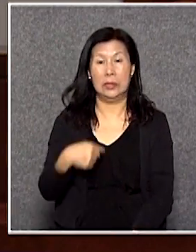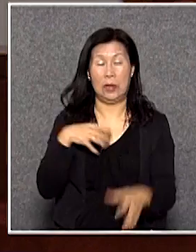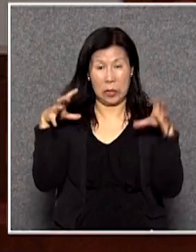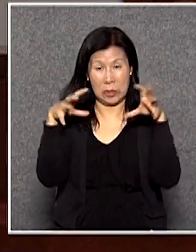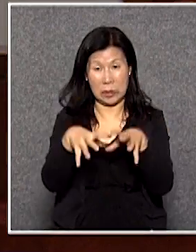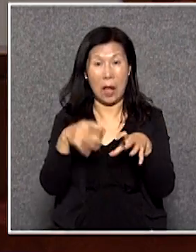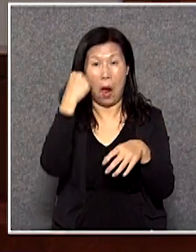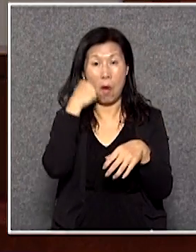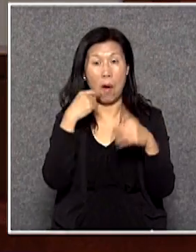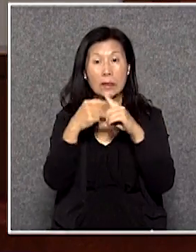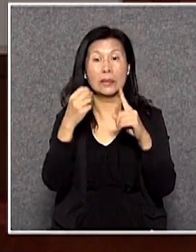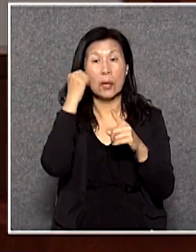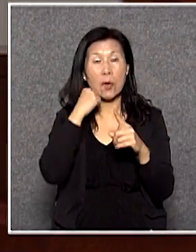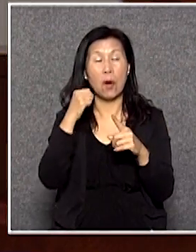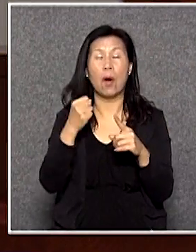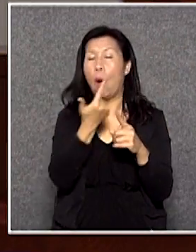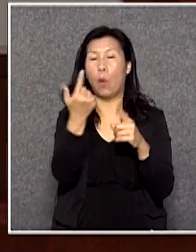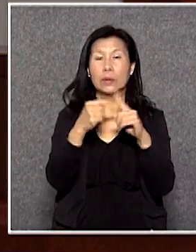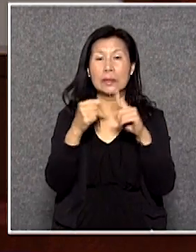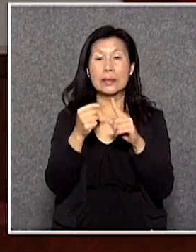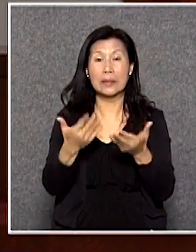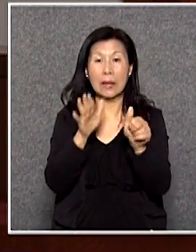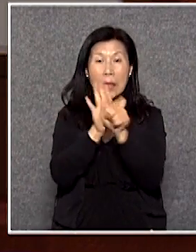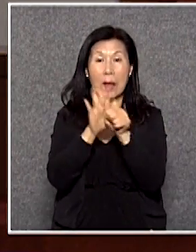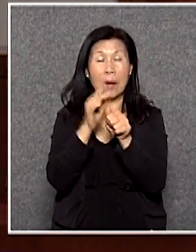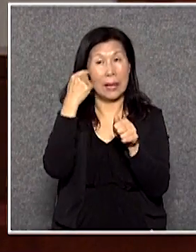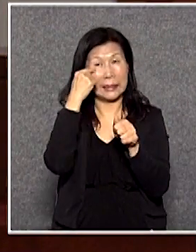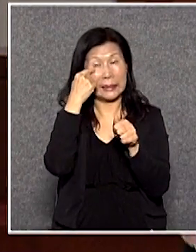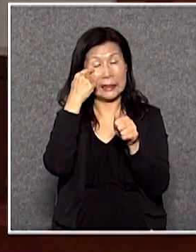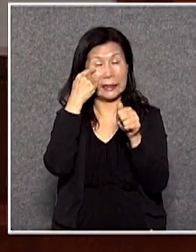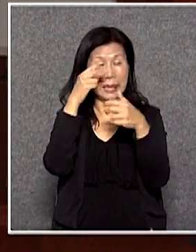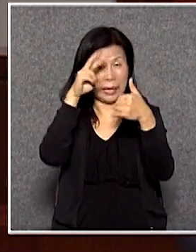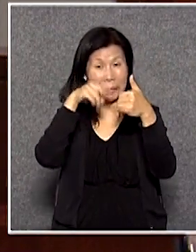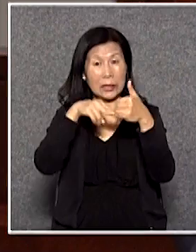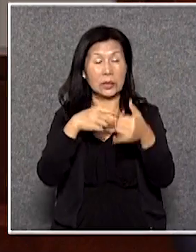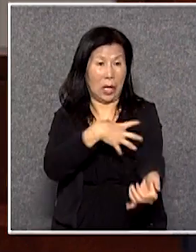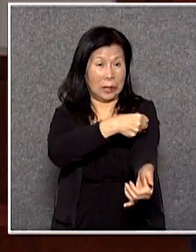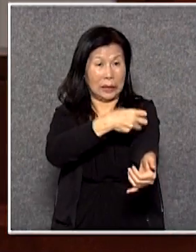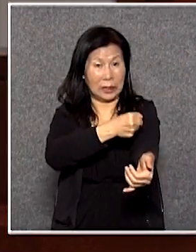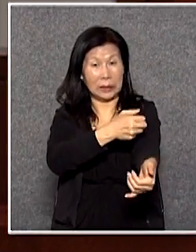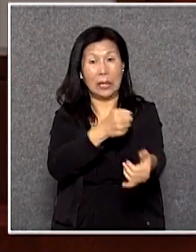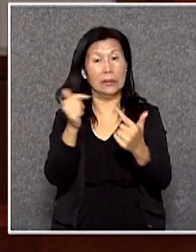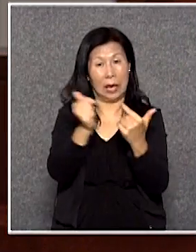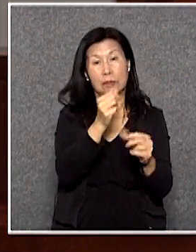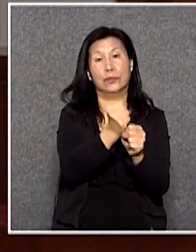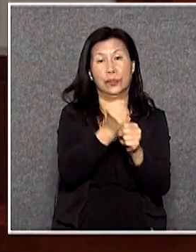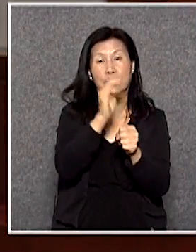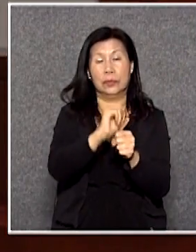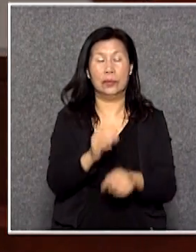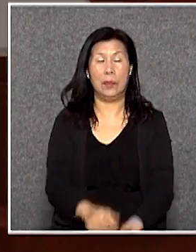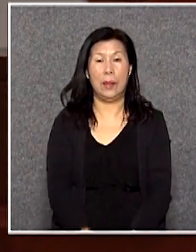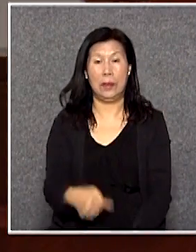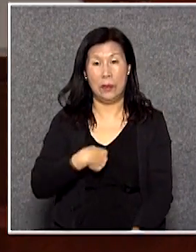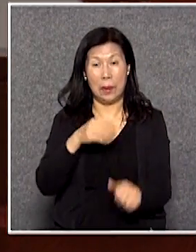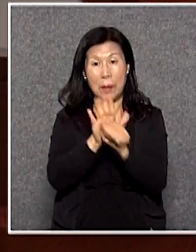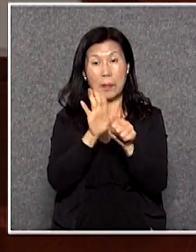就是長者因為長者比較多譬如我們幫他驗眼量血壓這些例行公事甚至乎我們